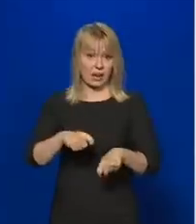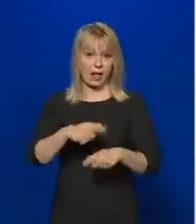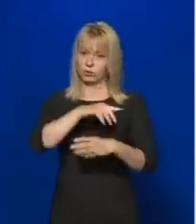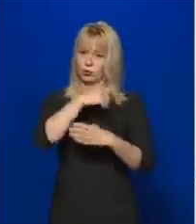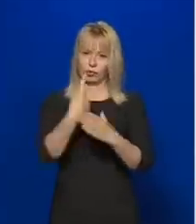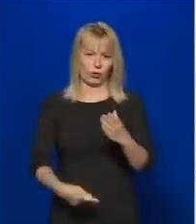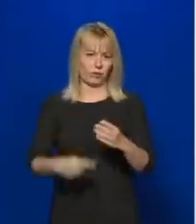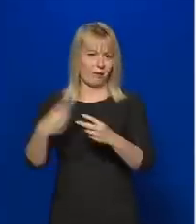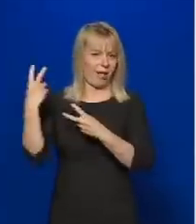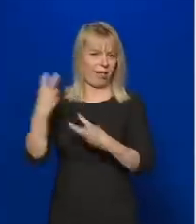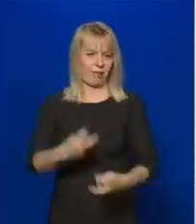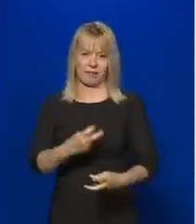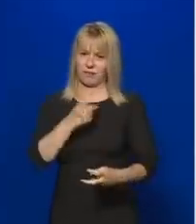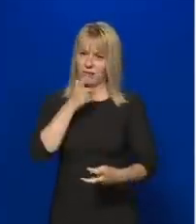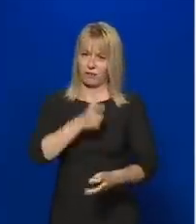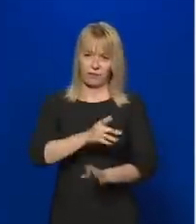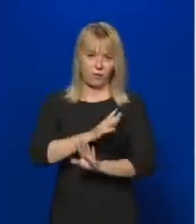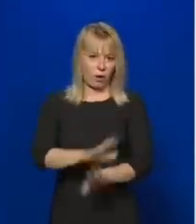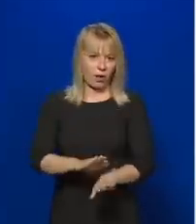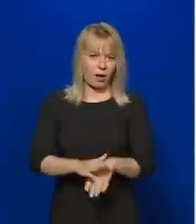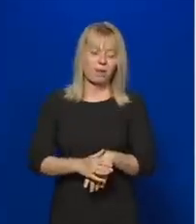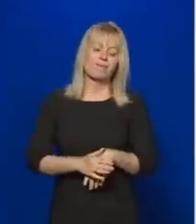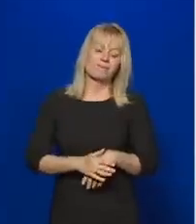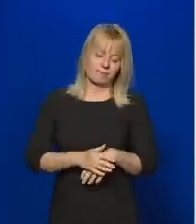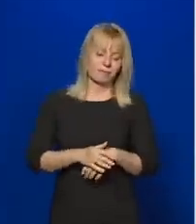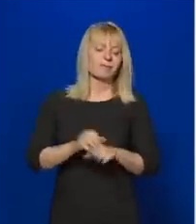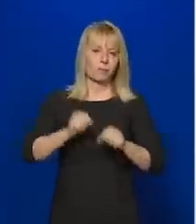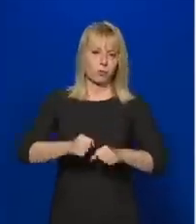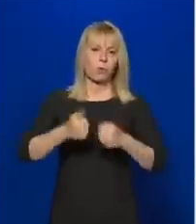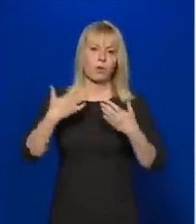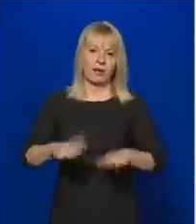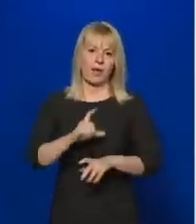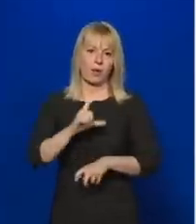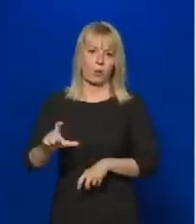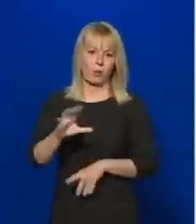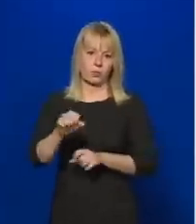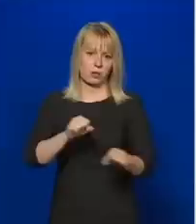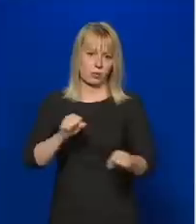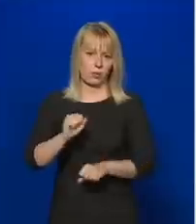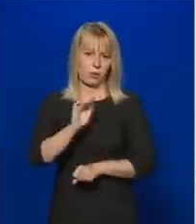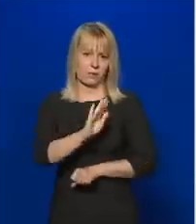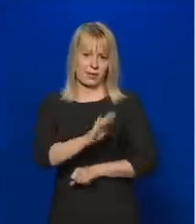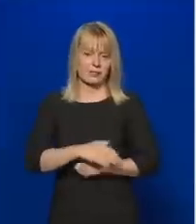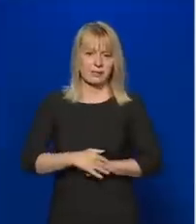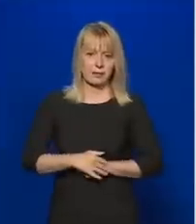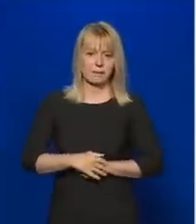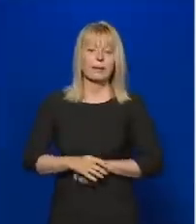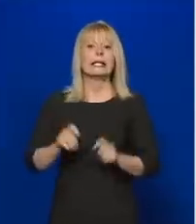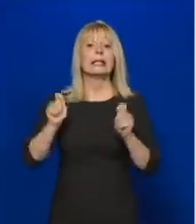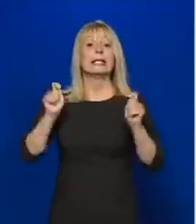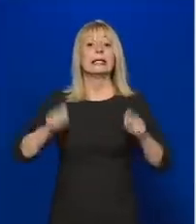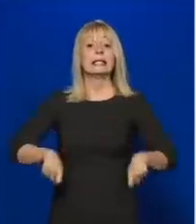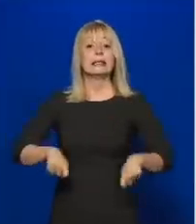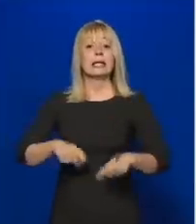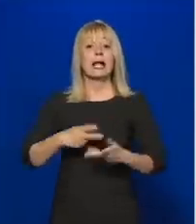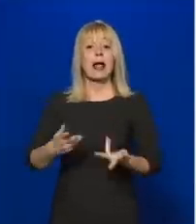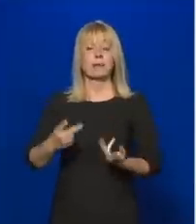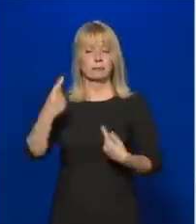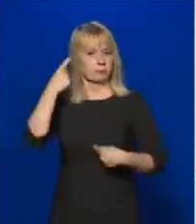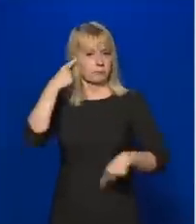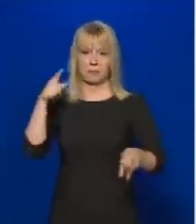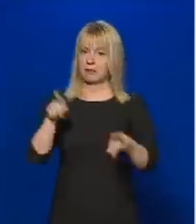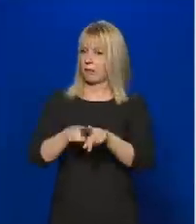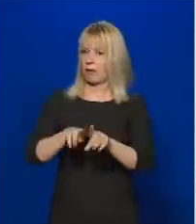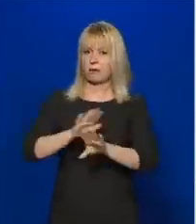értelemben is komoly károkat okozna. A másik az ítélettartalma. Az ítélettel nem értünk egyet,